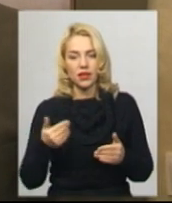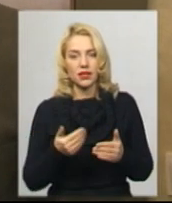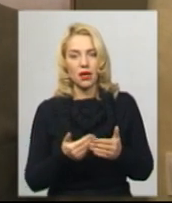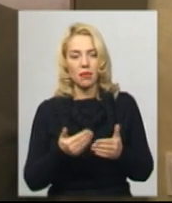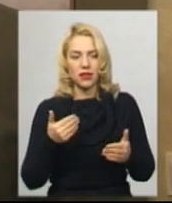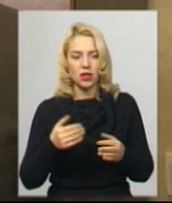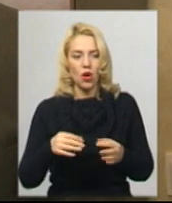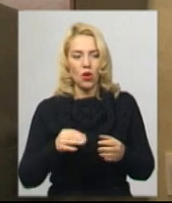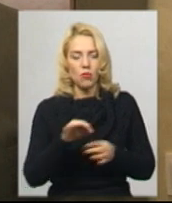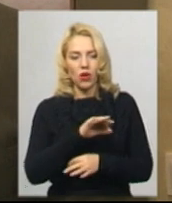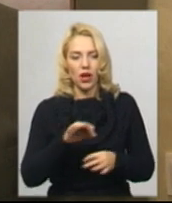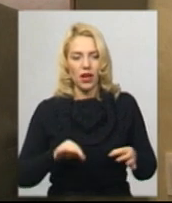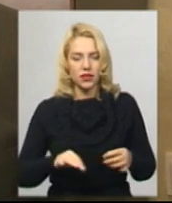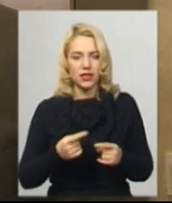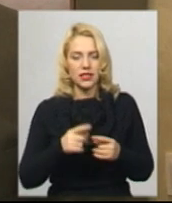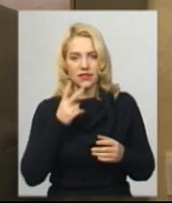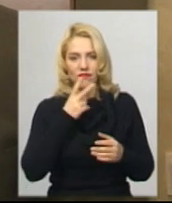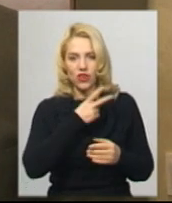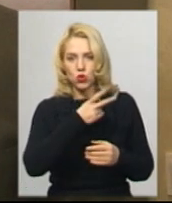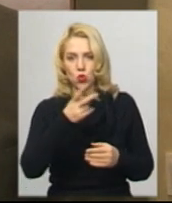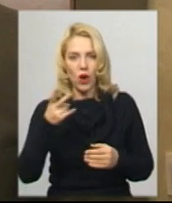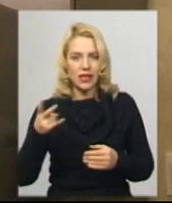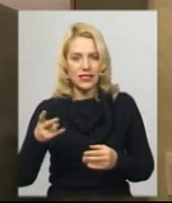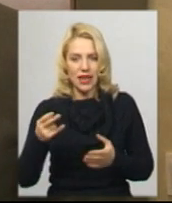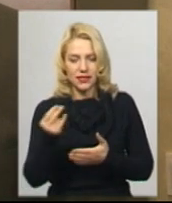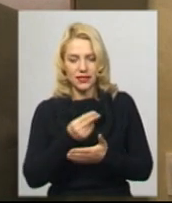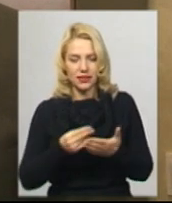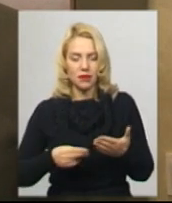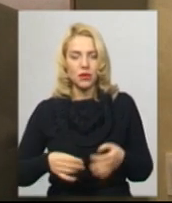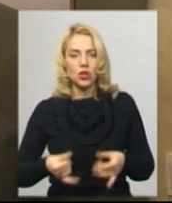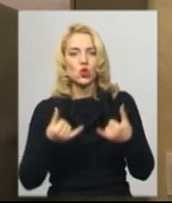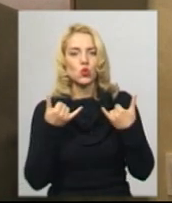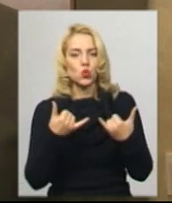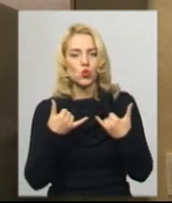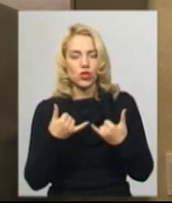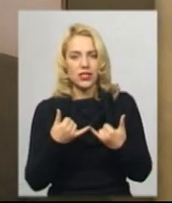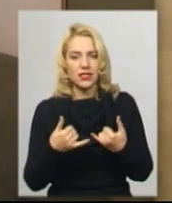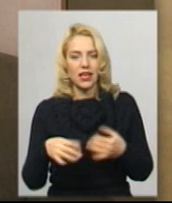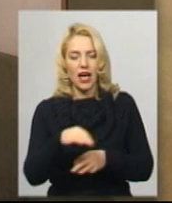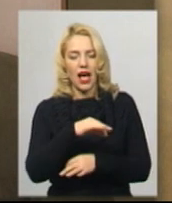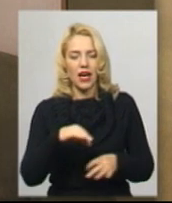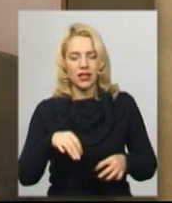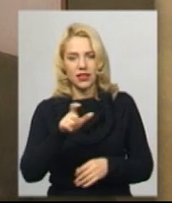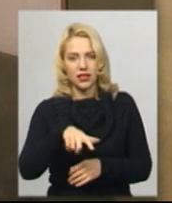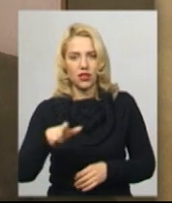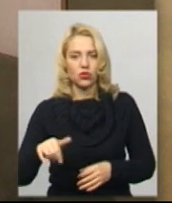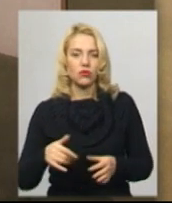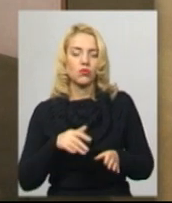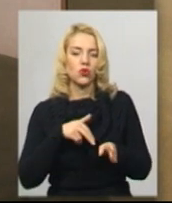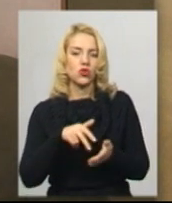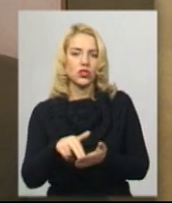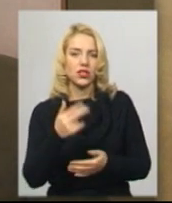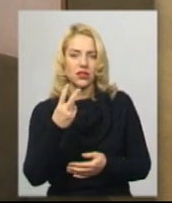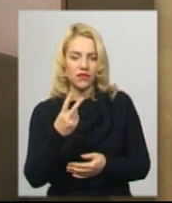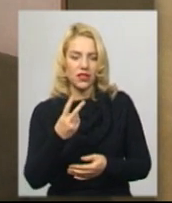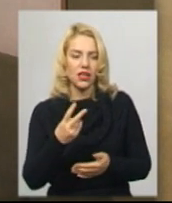пропозиції з візуалізаціями в сучасних архітекторів. Пройшли дві стадії